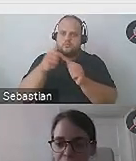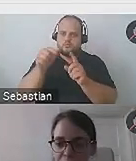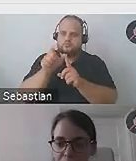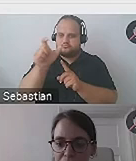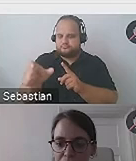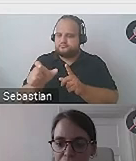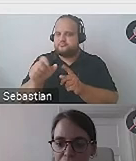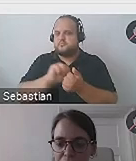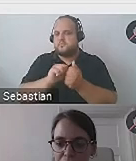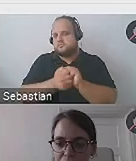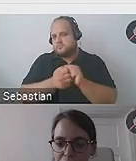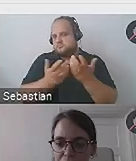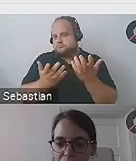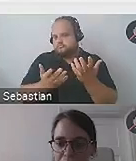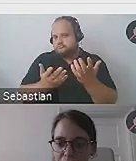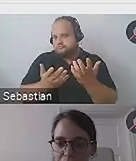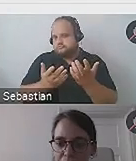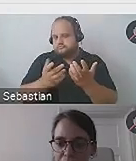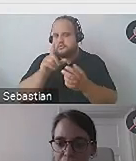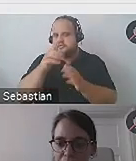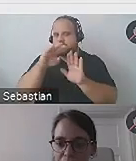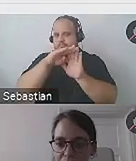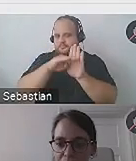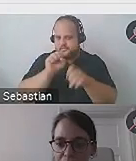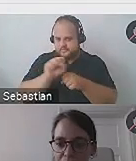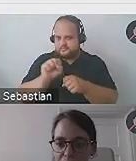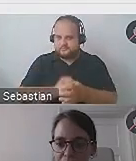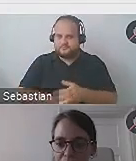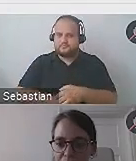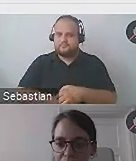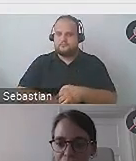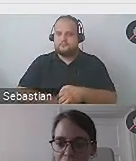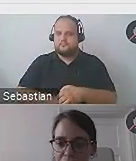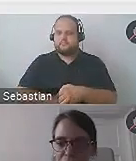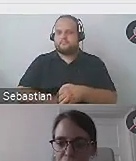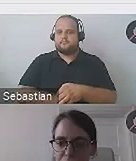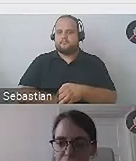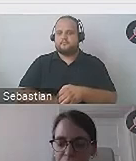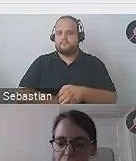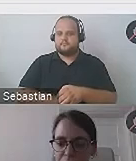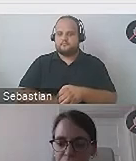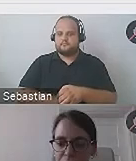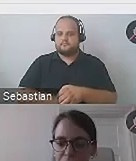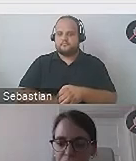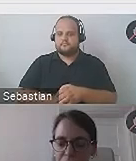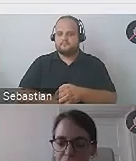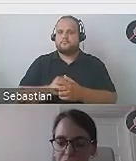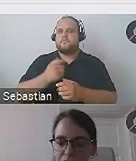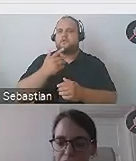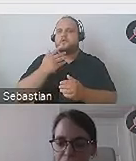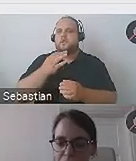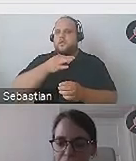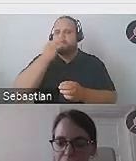prezentacji, albo linka, który jest też w scenariuszu. Ogólnie powiem, że lepszy kontrast zwykle daje